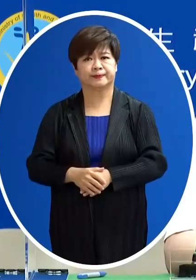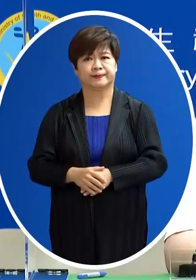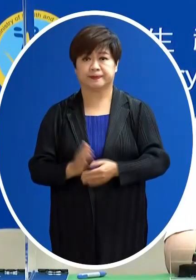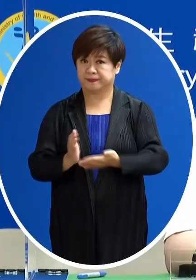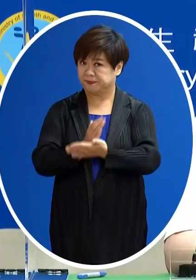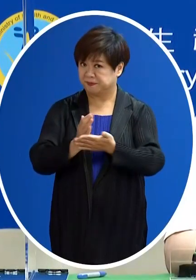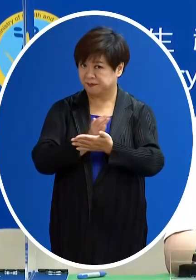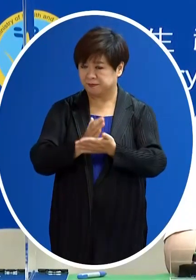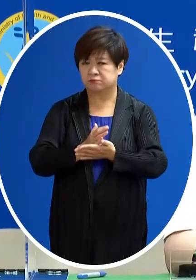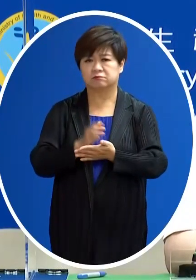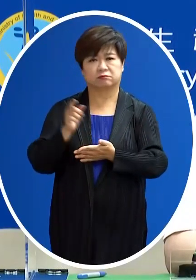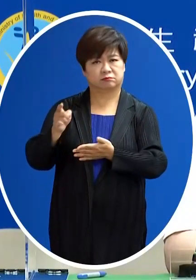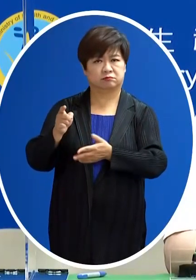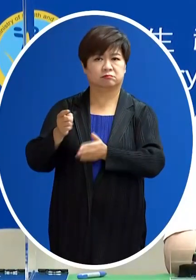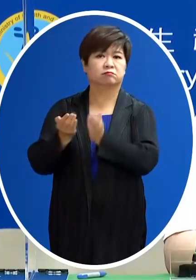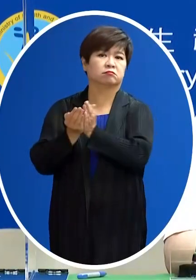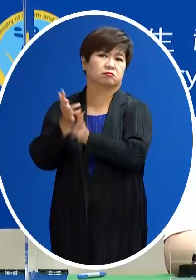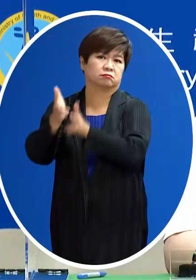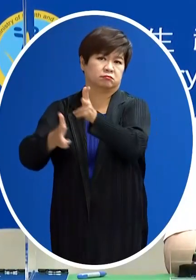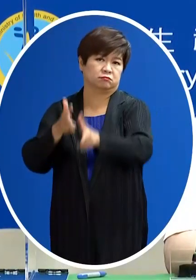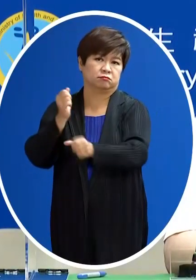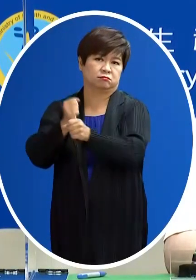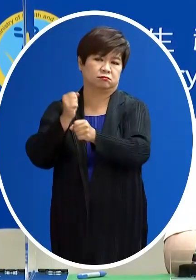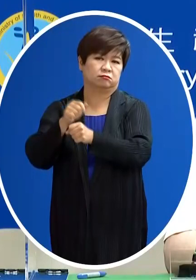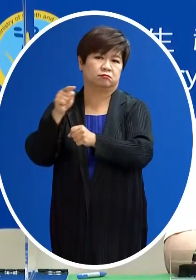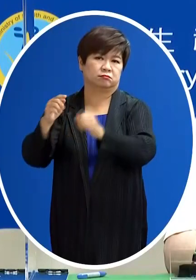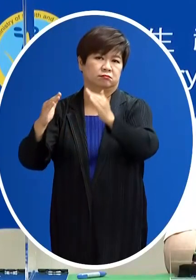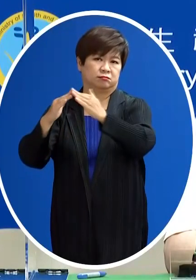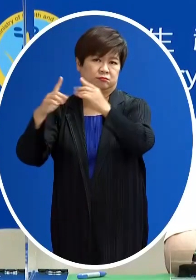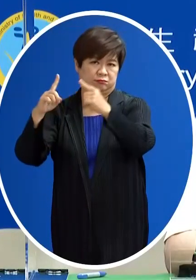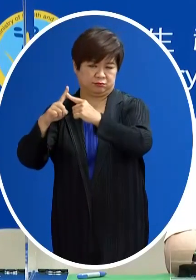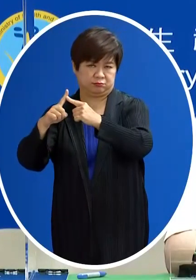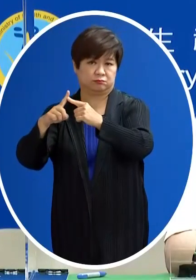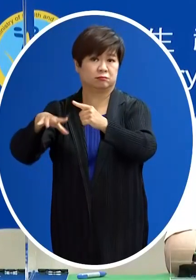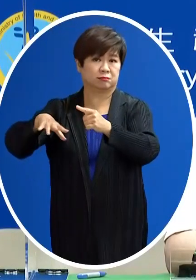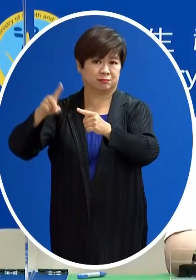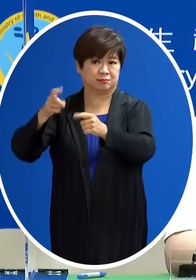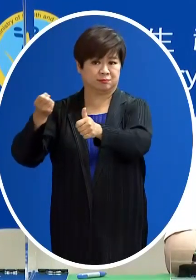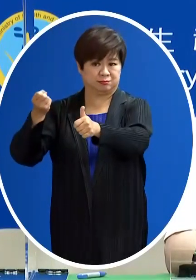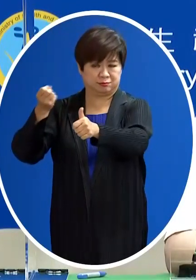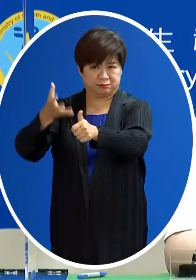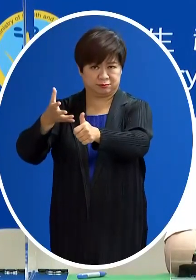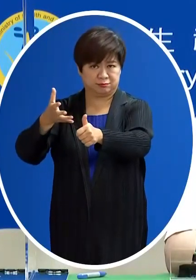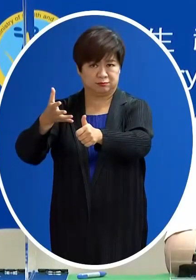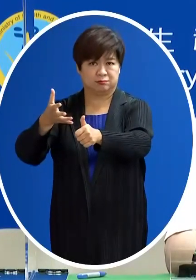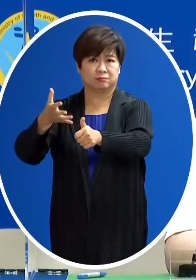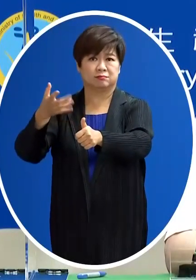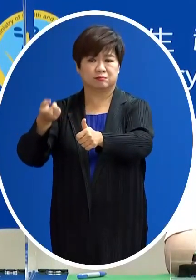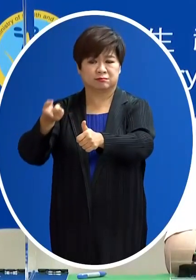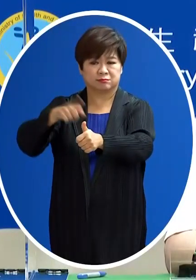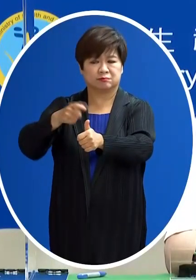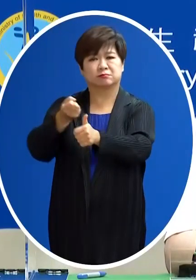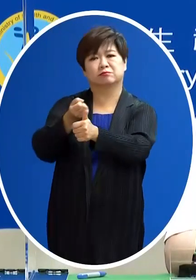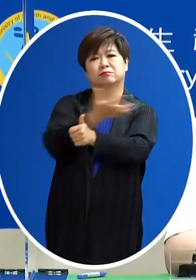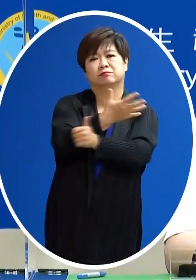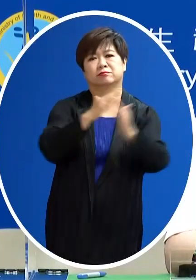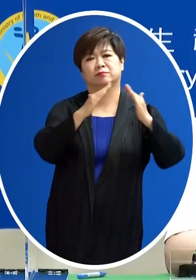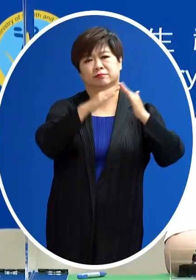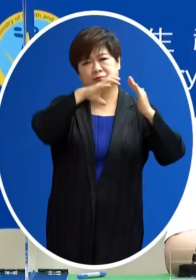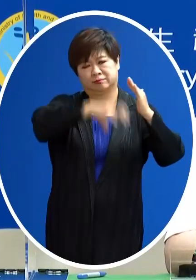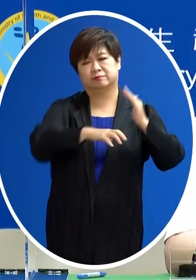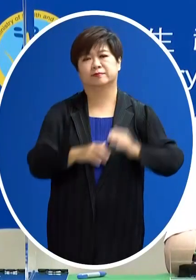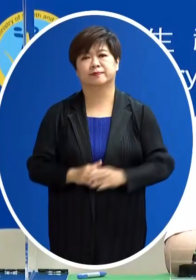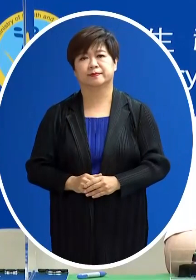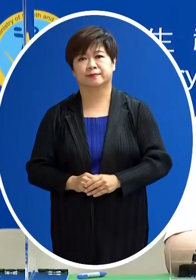有可能是從這個有在船廠工作的這位家人這個感染到病毒之後呢 然後再傳染回家裡頭這邊